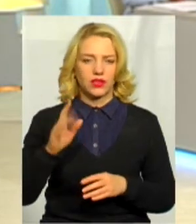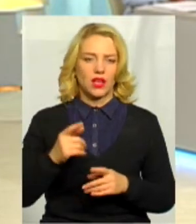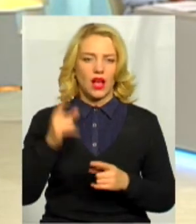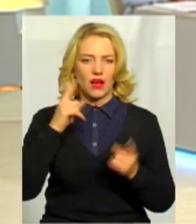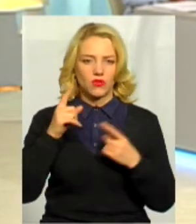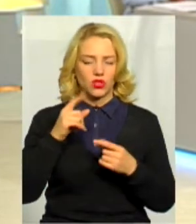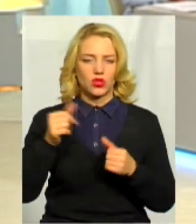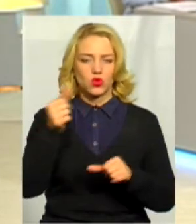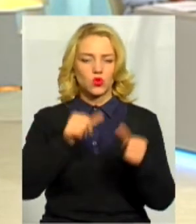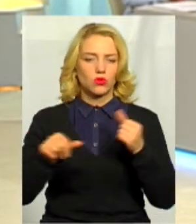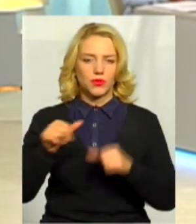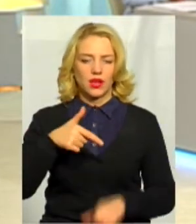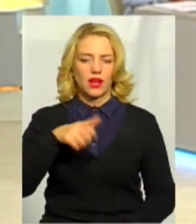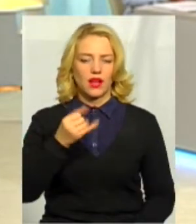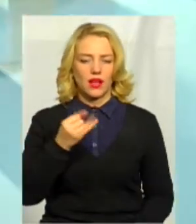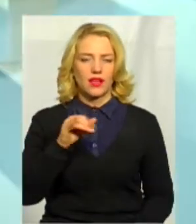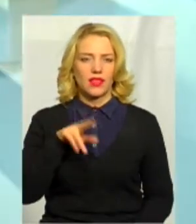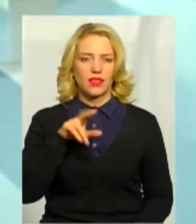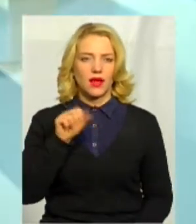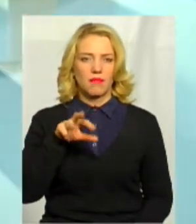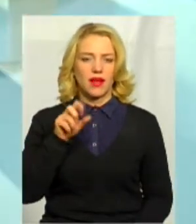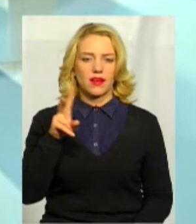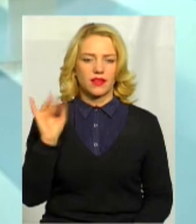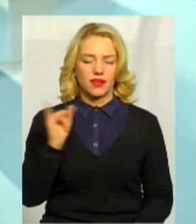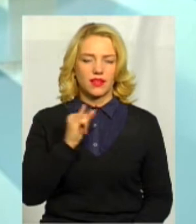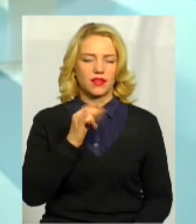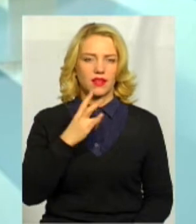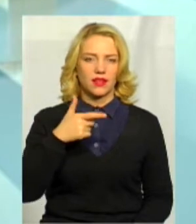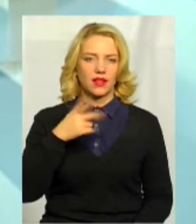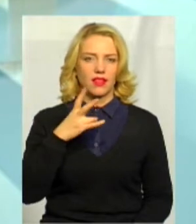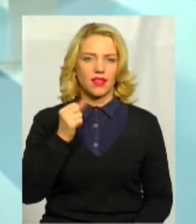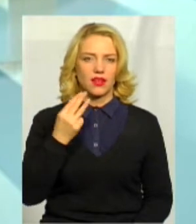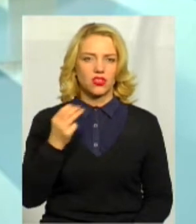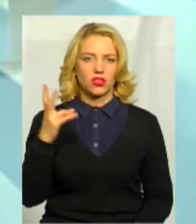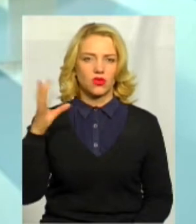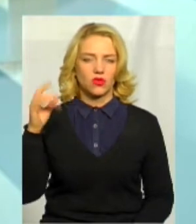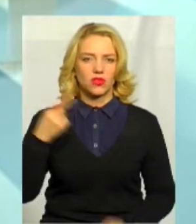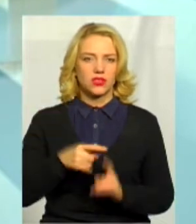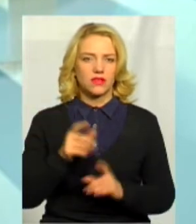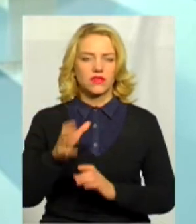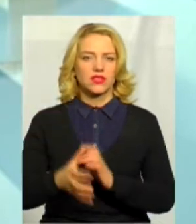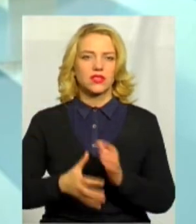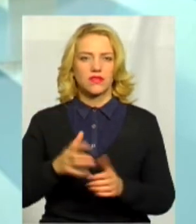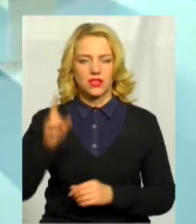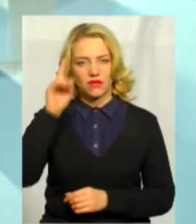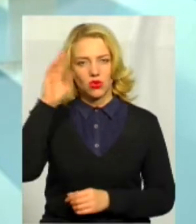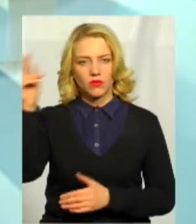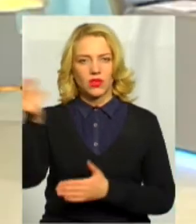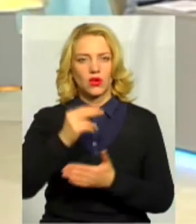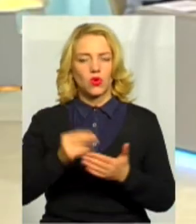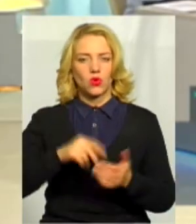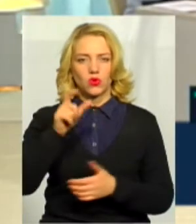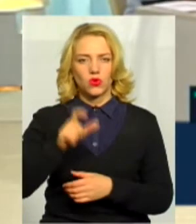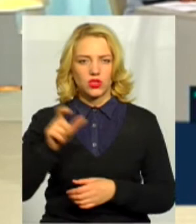Анатолія Гайдамаки і Анатолія Ігнащенка. Це всесвітньо відомі художники, митці.